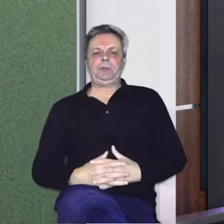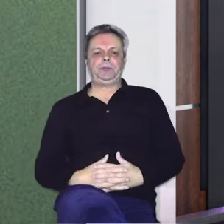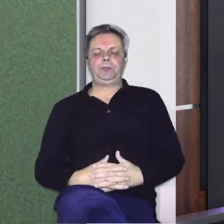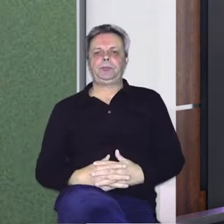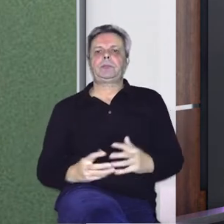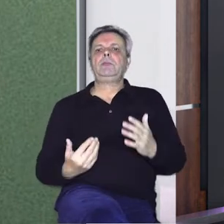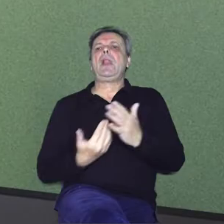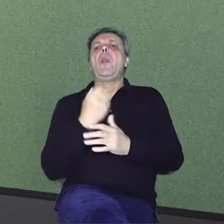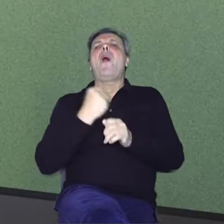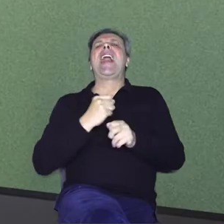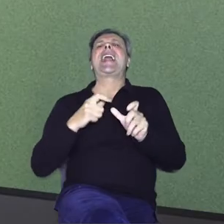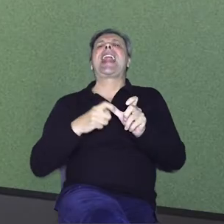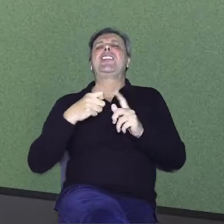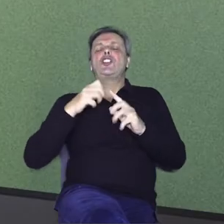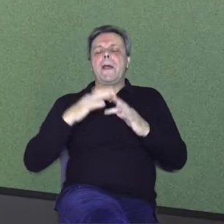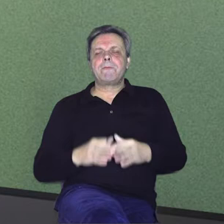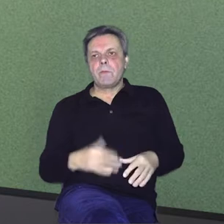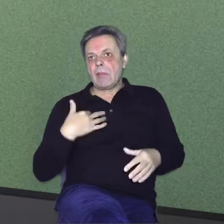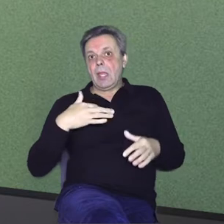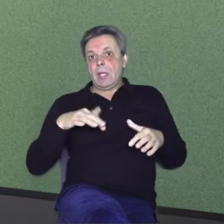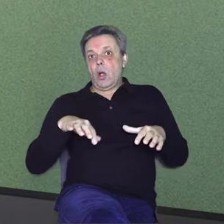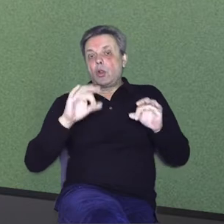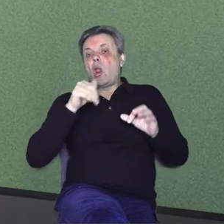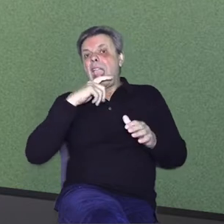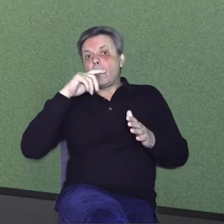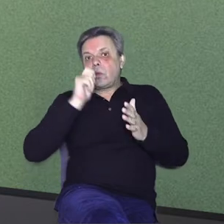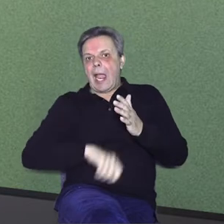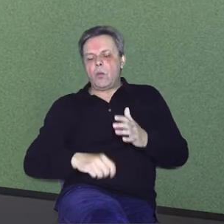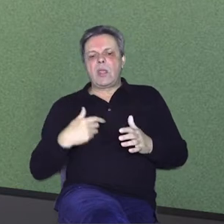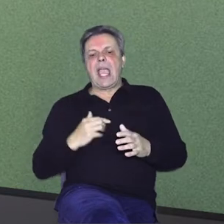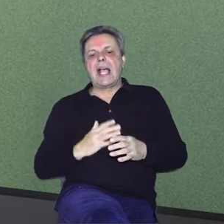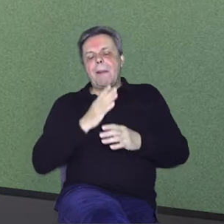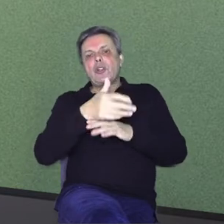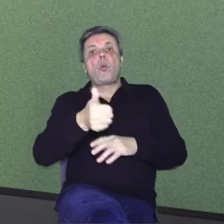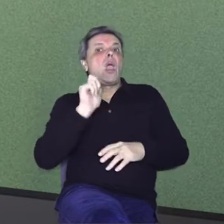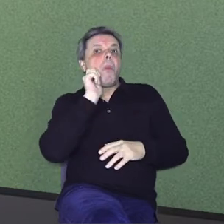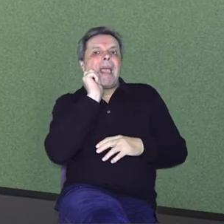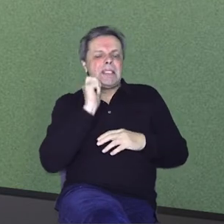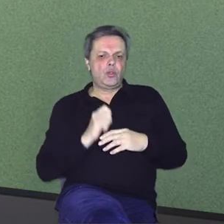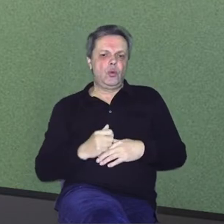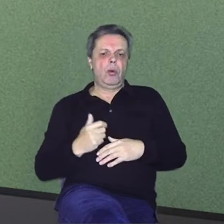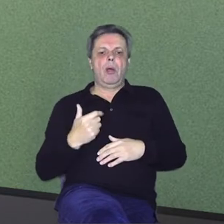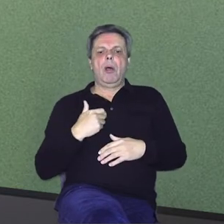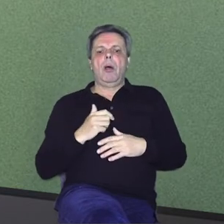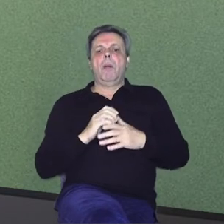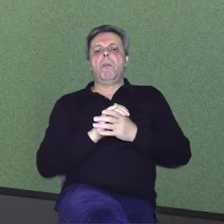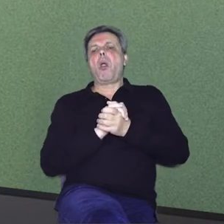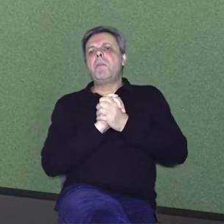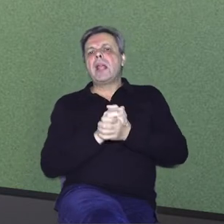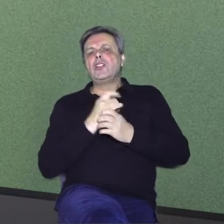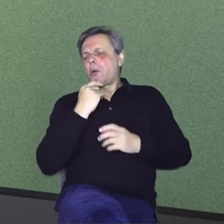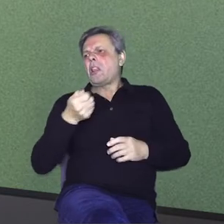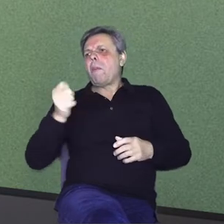U novoj gradici koja je blizu, otkrili se mi jednu tajnu. Najmešao sam mu jednu od mesnica. Prijatelj mi je zamolio da mu